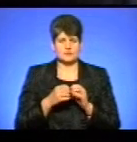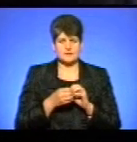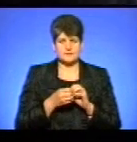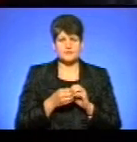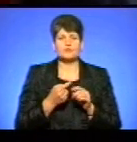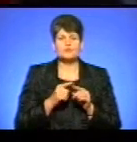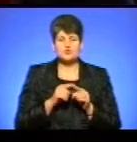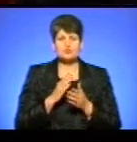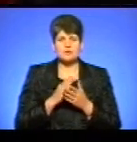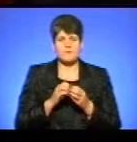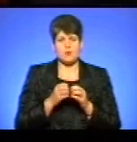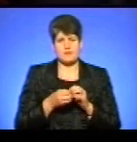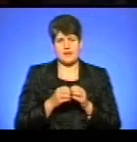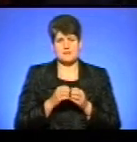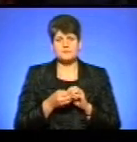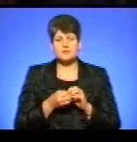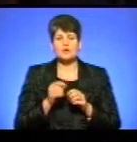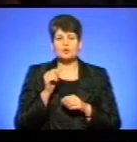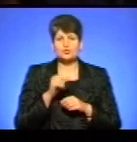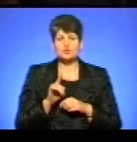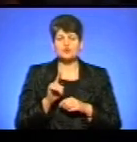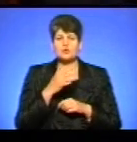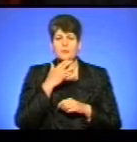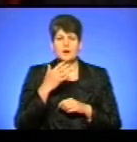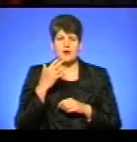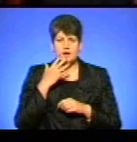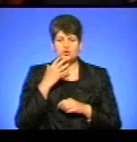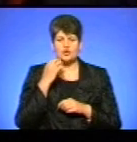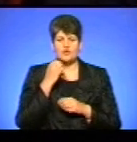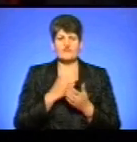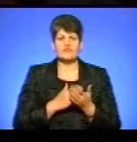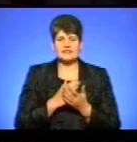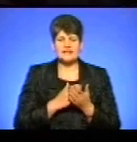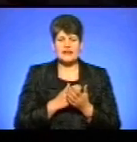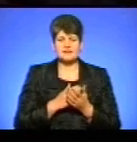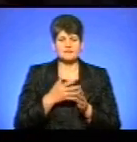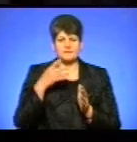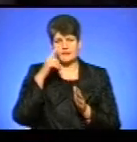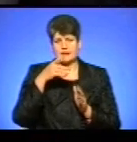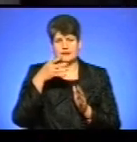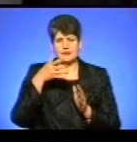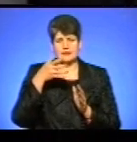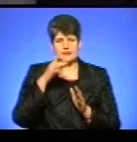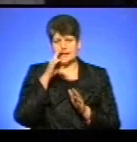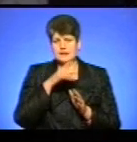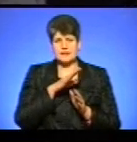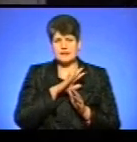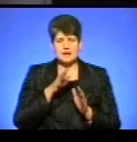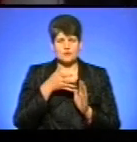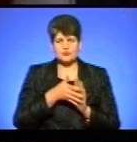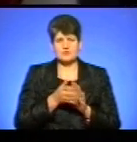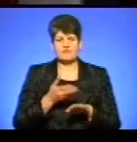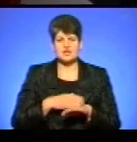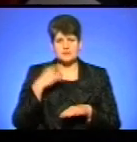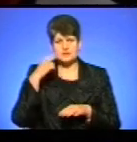і полягає проблема, тому що багато ветеранів недооцінюють тяжкість психологічних проблем.